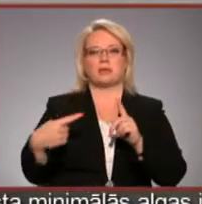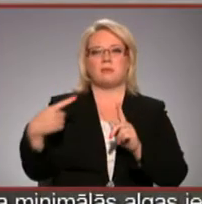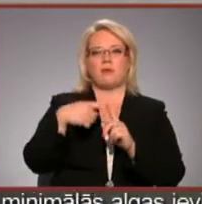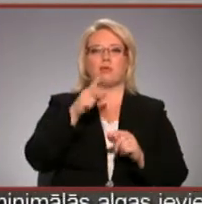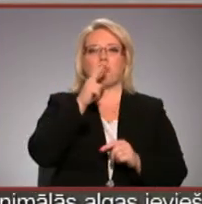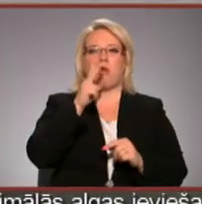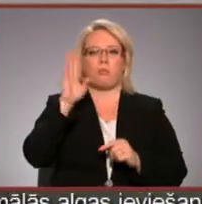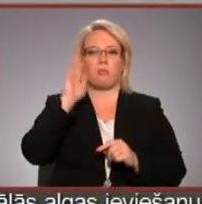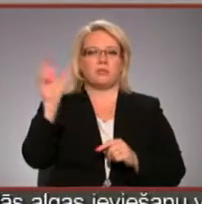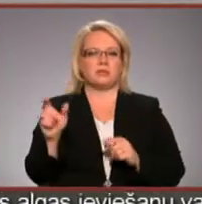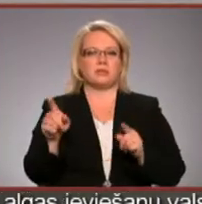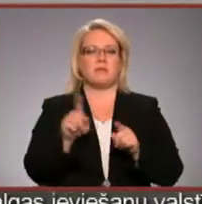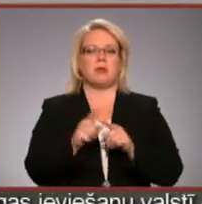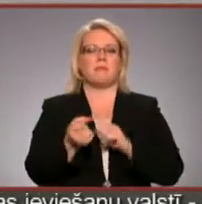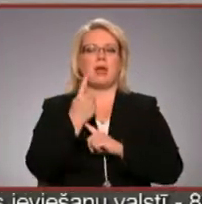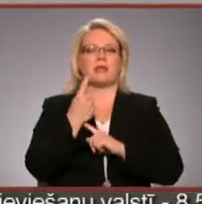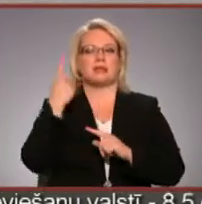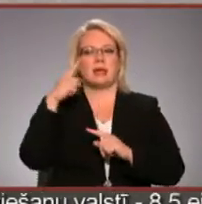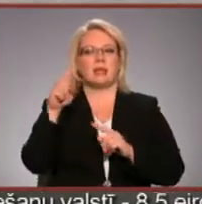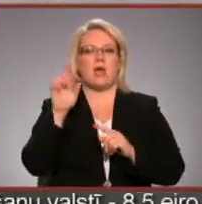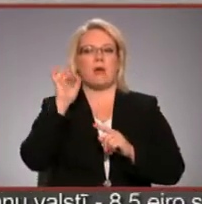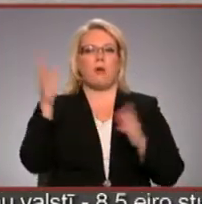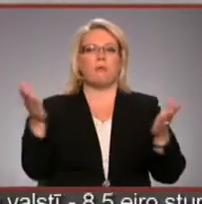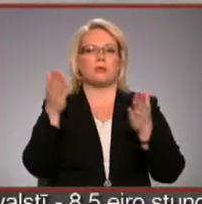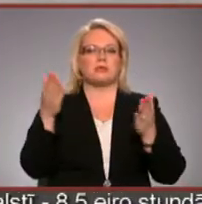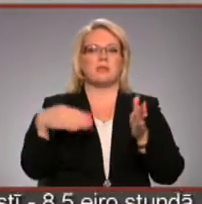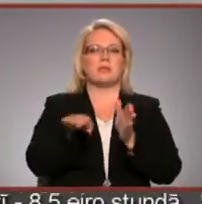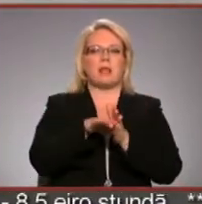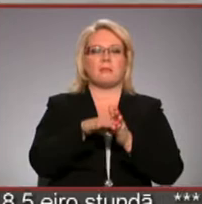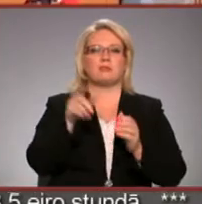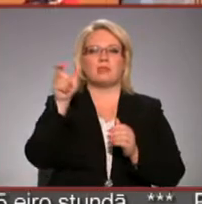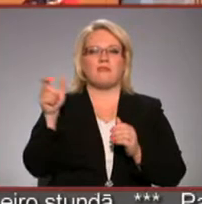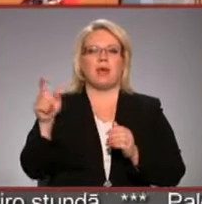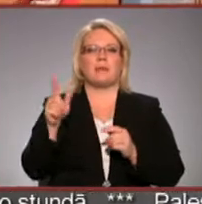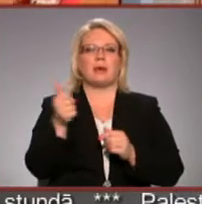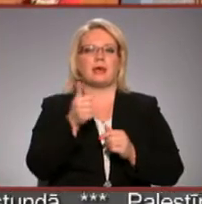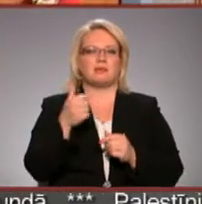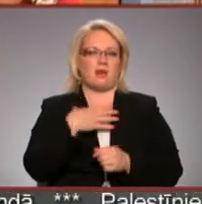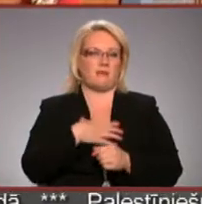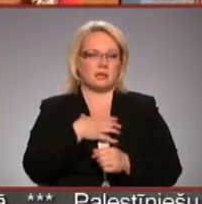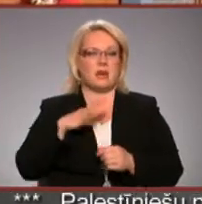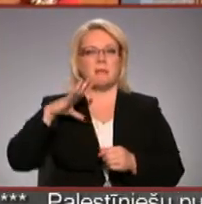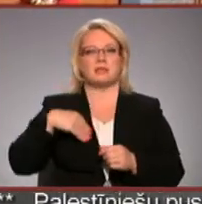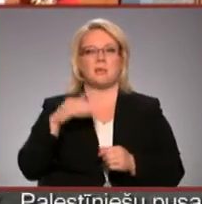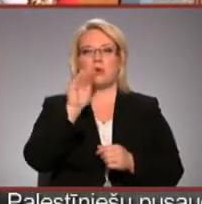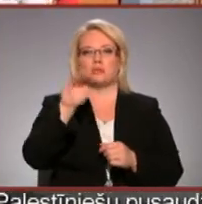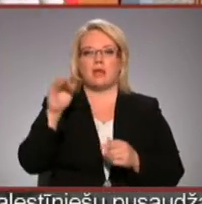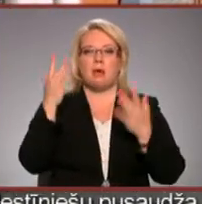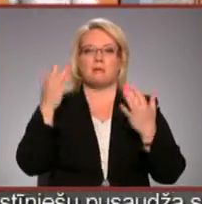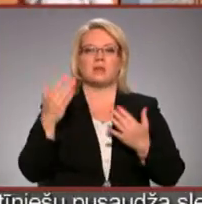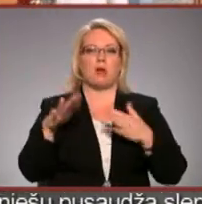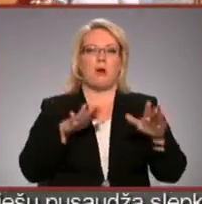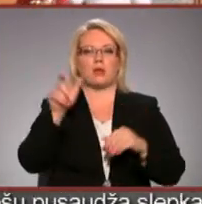no Daugavpils. Ainaram radās ideja popularizēt dalību pusmaratonā cilvēkiem ar īpašām vajadzībām. Pēc tam, kad uzrunājis pasākuma